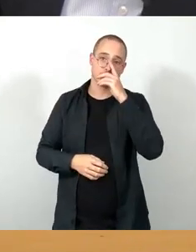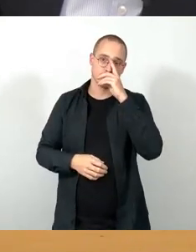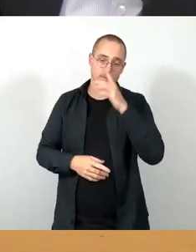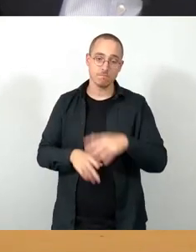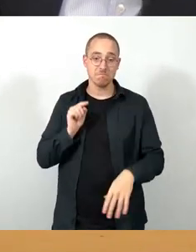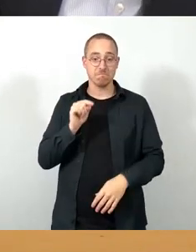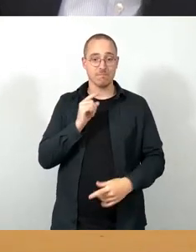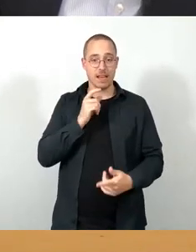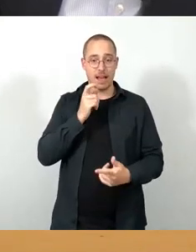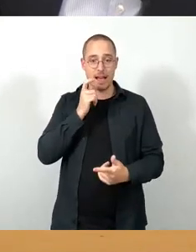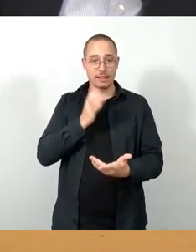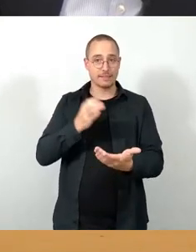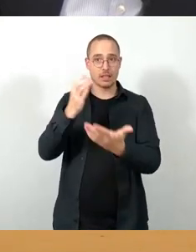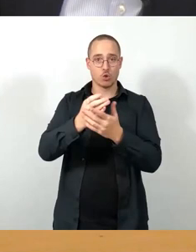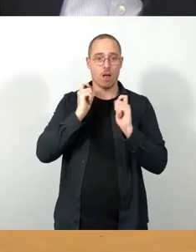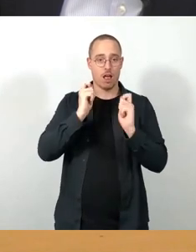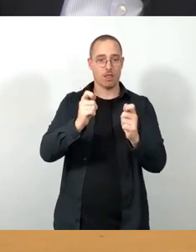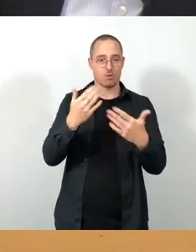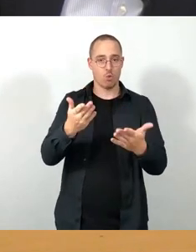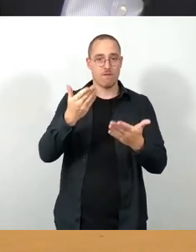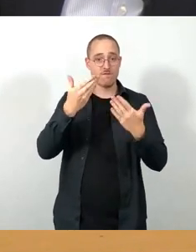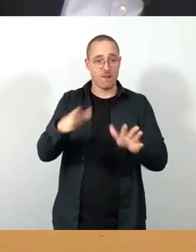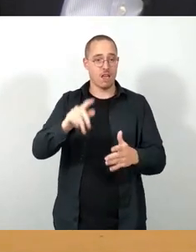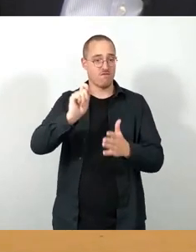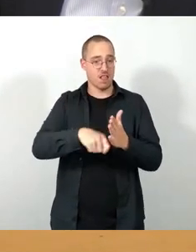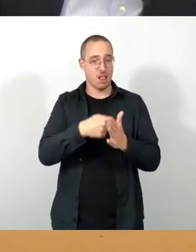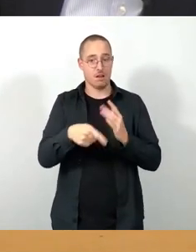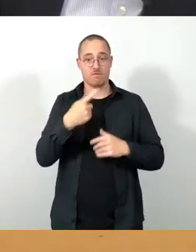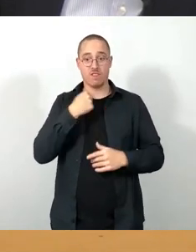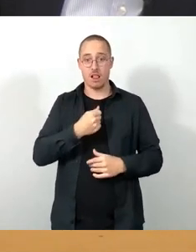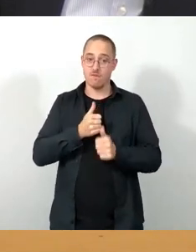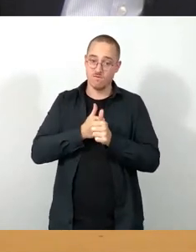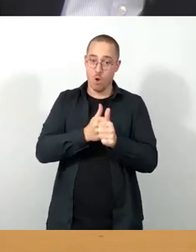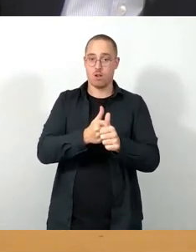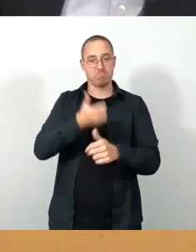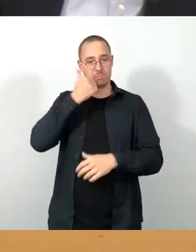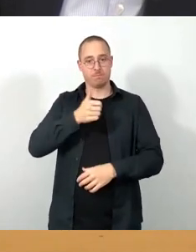der Freien Wähler folgen möchte, den bitte ich jetzt um das Stimmzeichen.